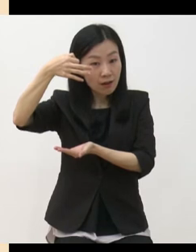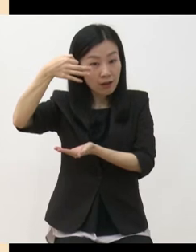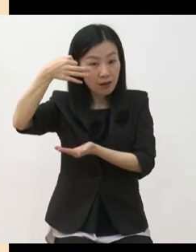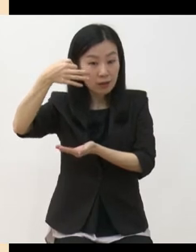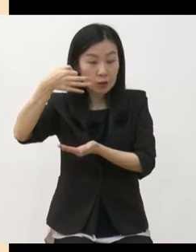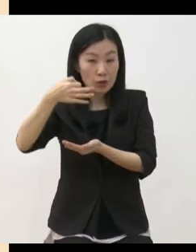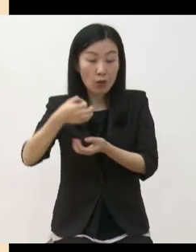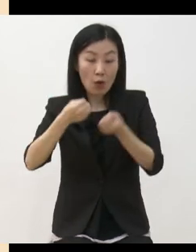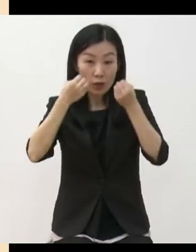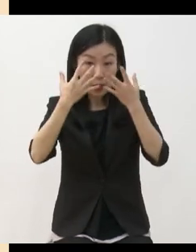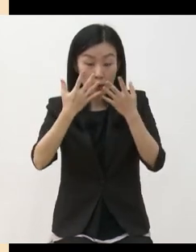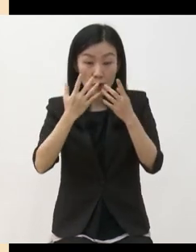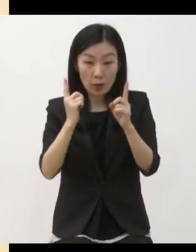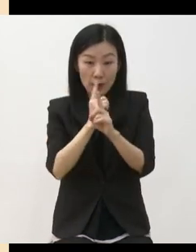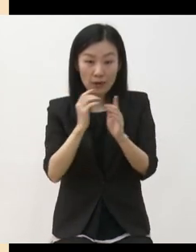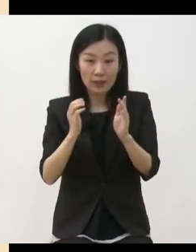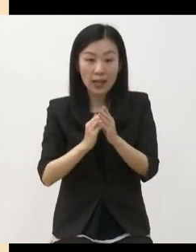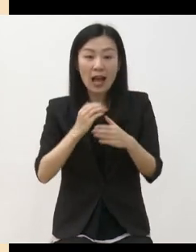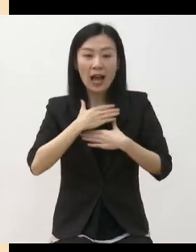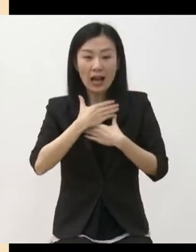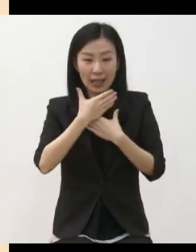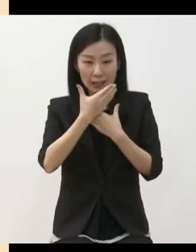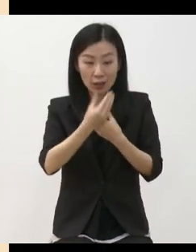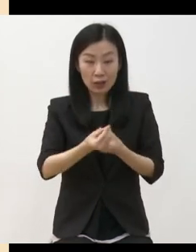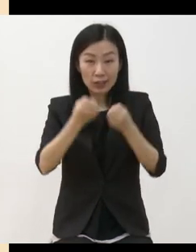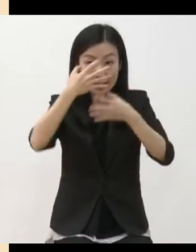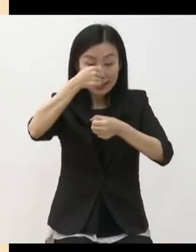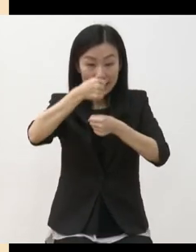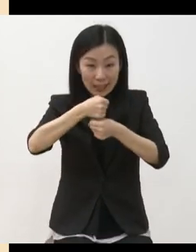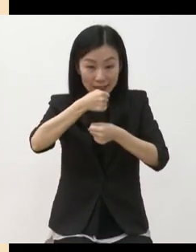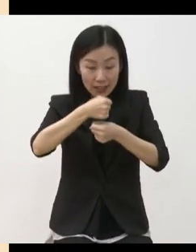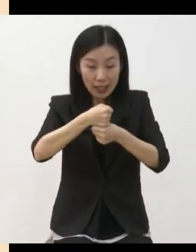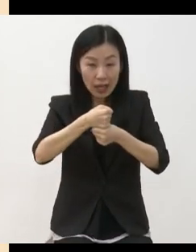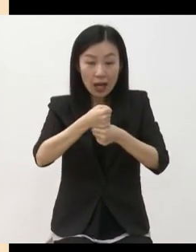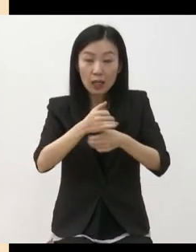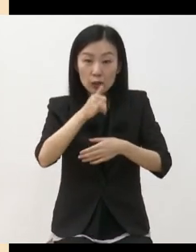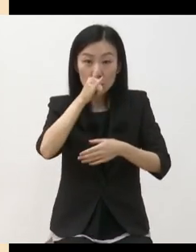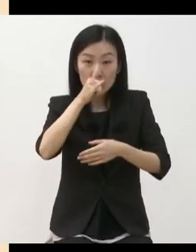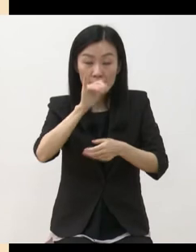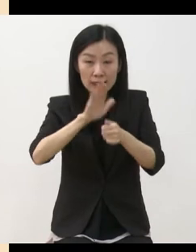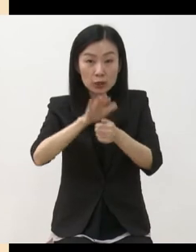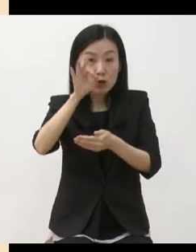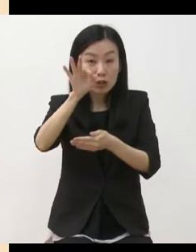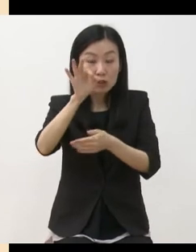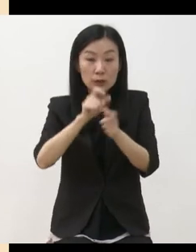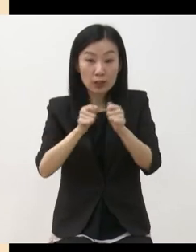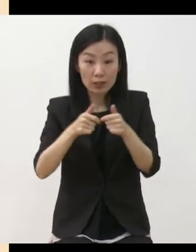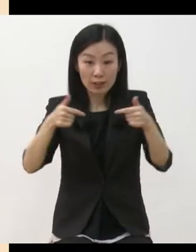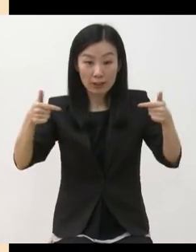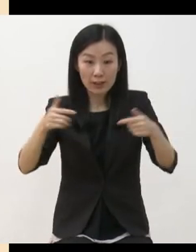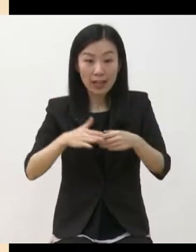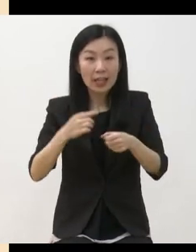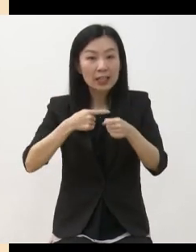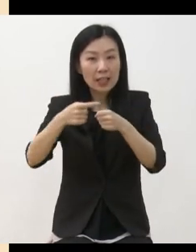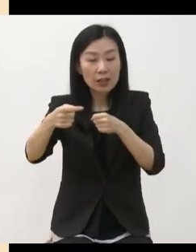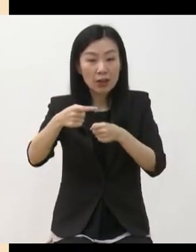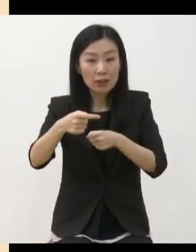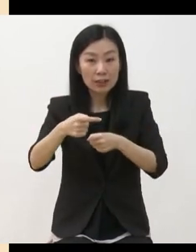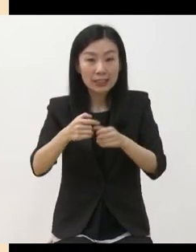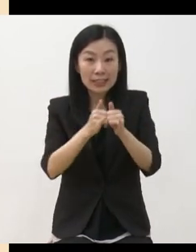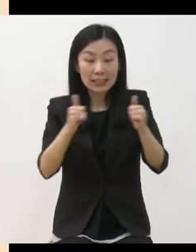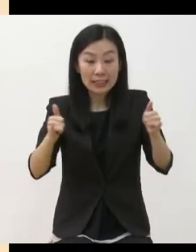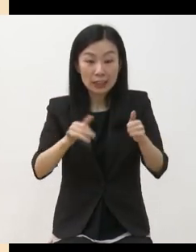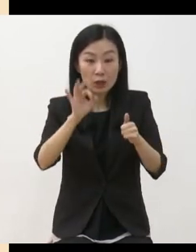안정적 창작 활동을 위한 지원금 사용 범위를 확대합니다 내년도에는 인건비 편성을